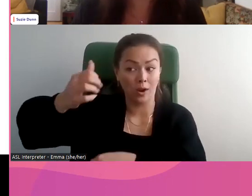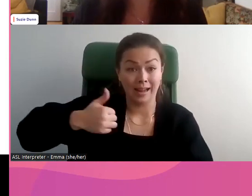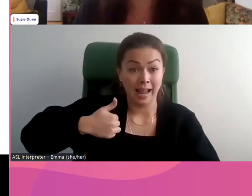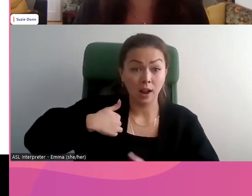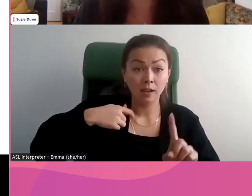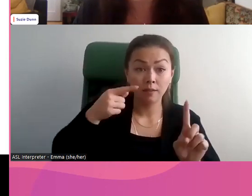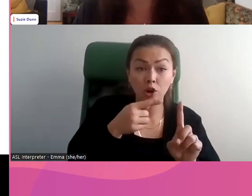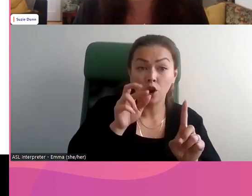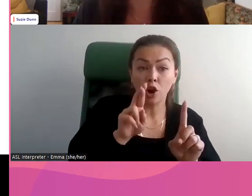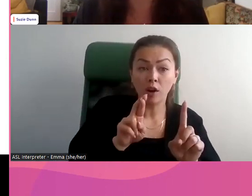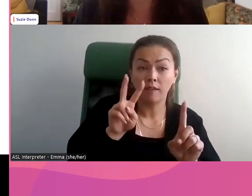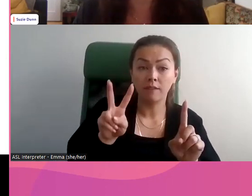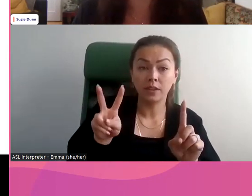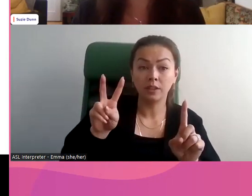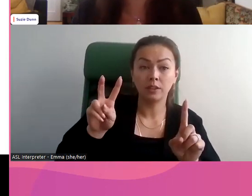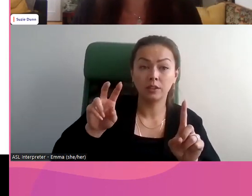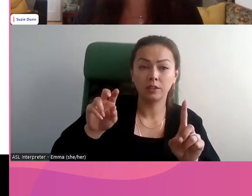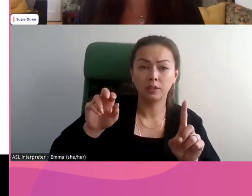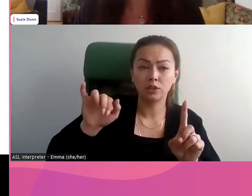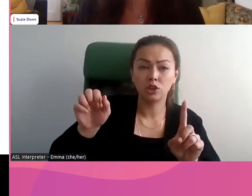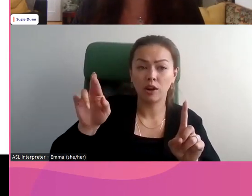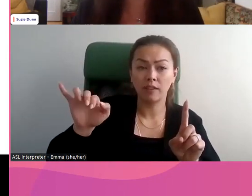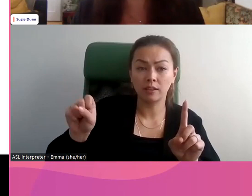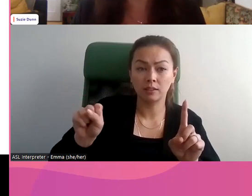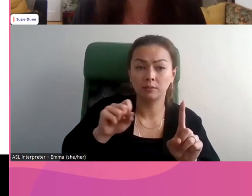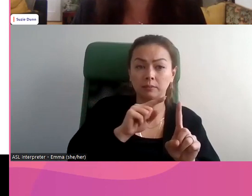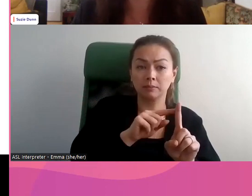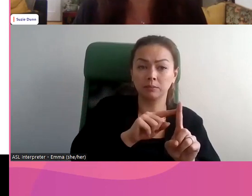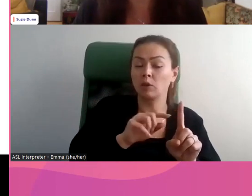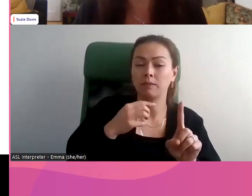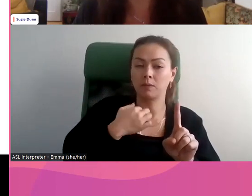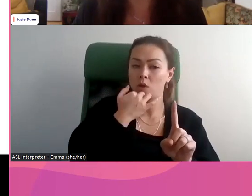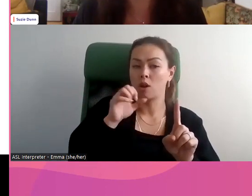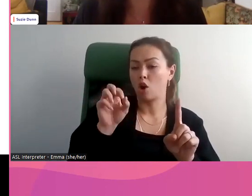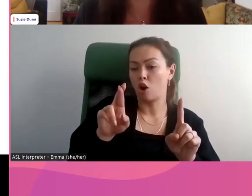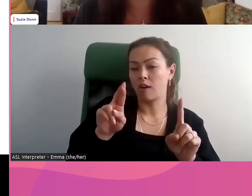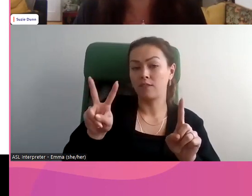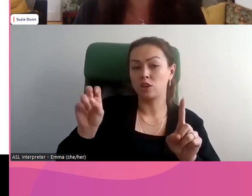Si l'image est utilisée pour des raisons privées,